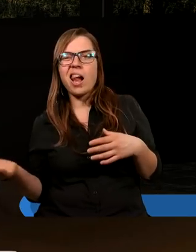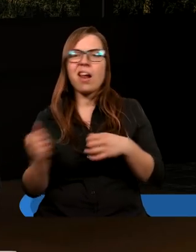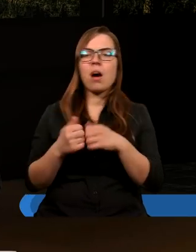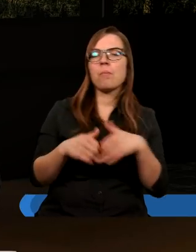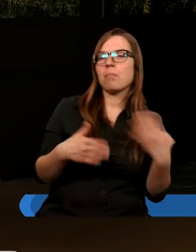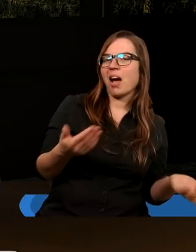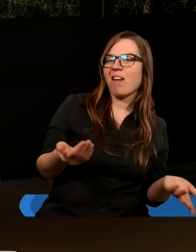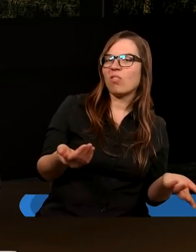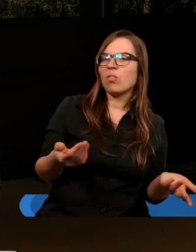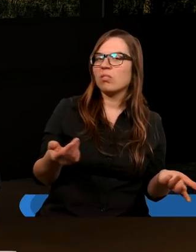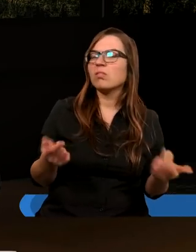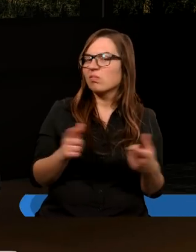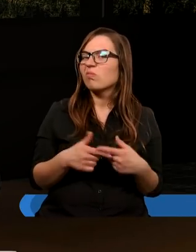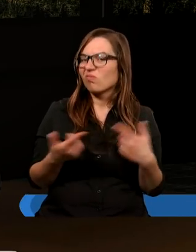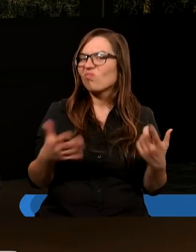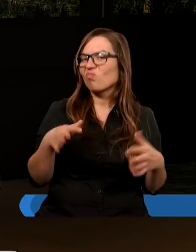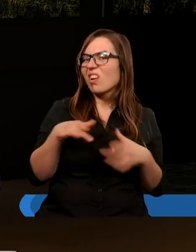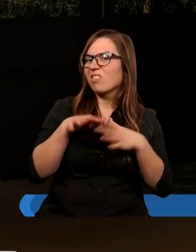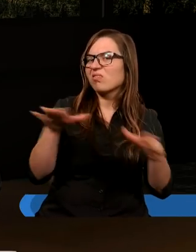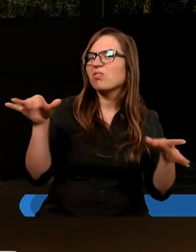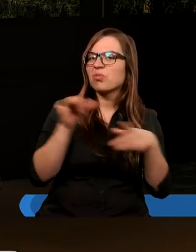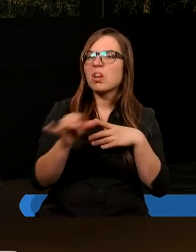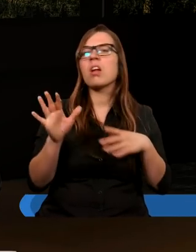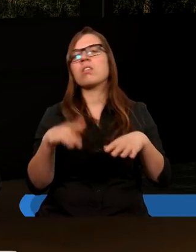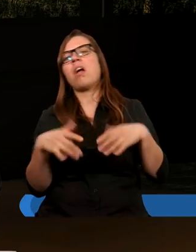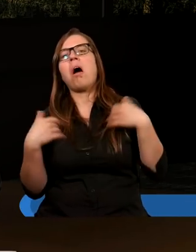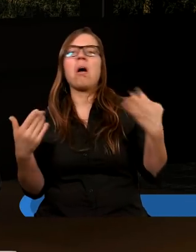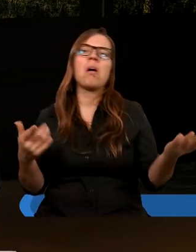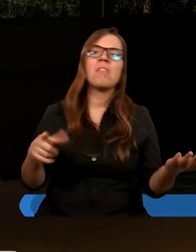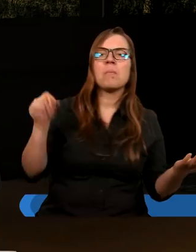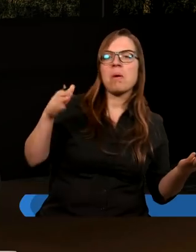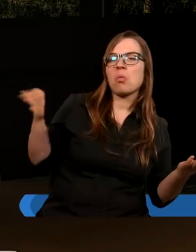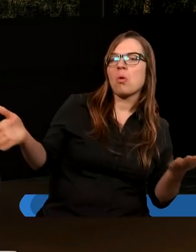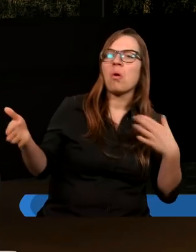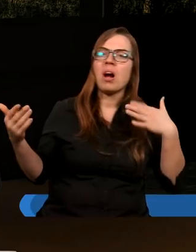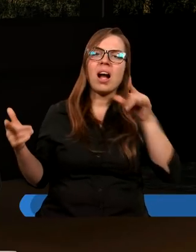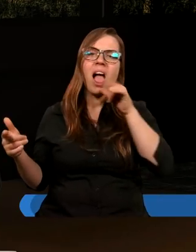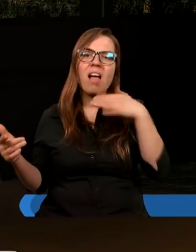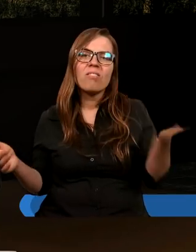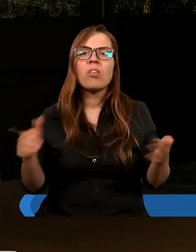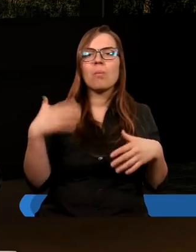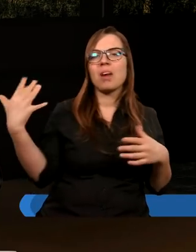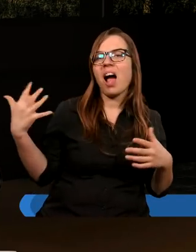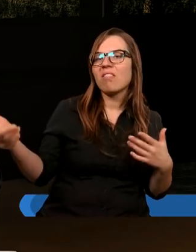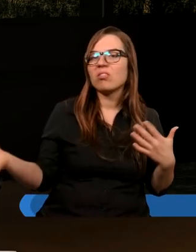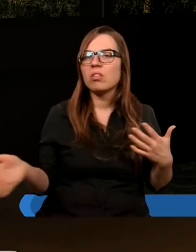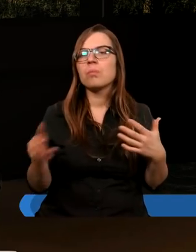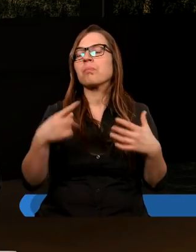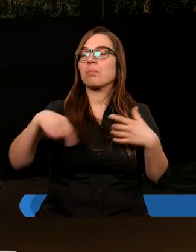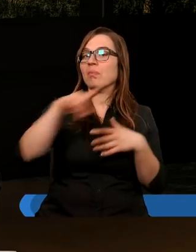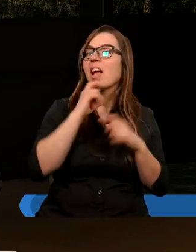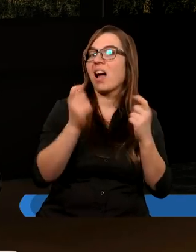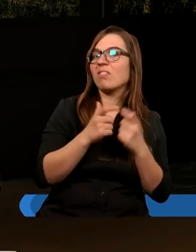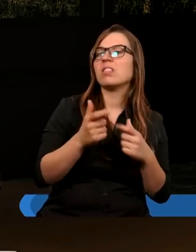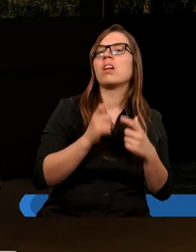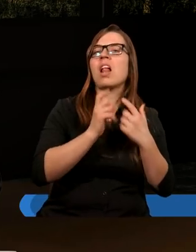prawo. I tak ludzie na przestrzeni całej historii robili. I nam, adwentystom, zarzuca się, że